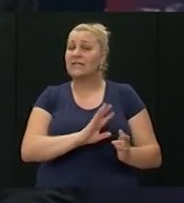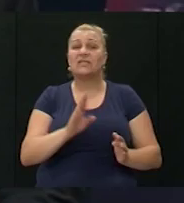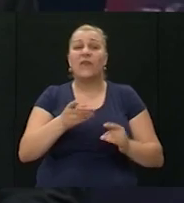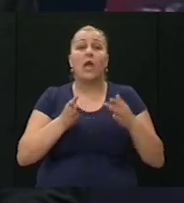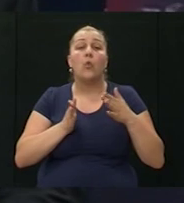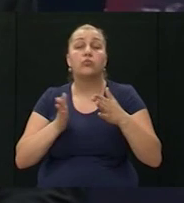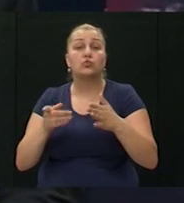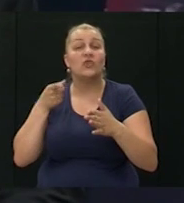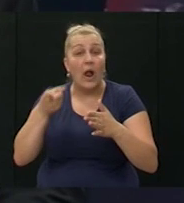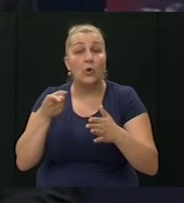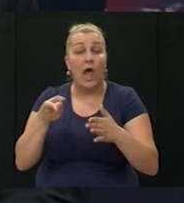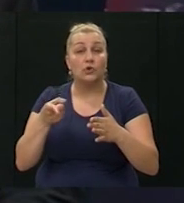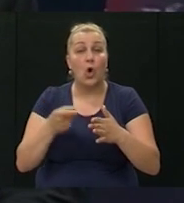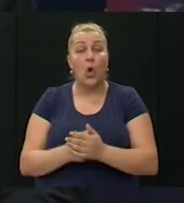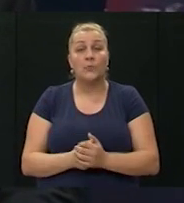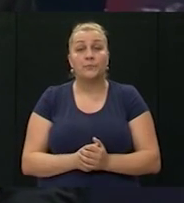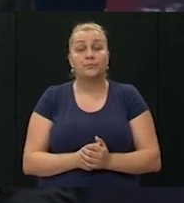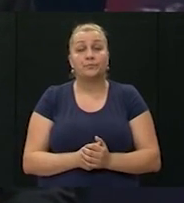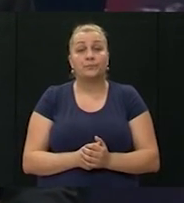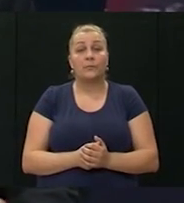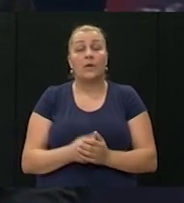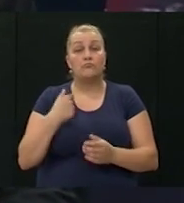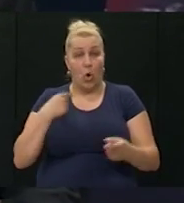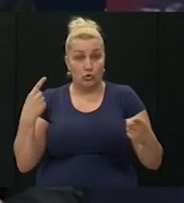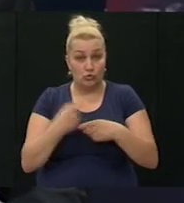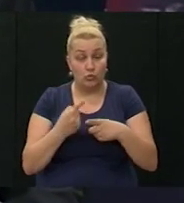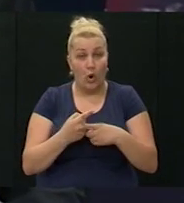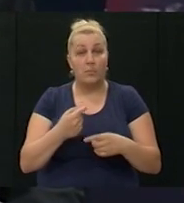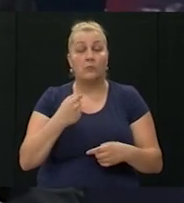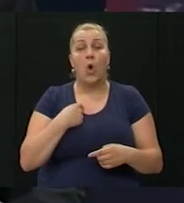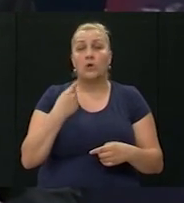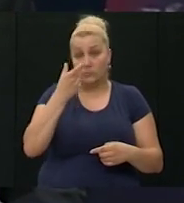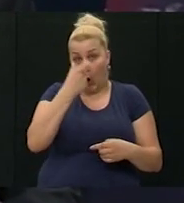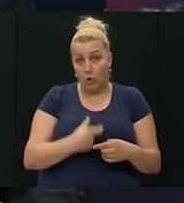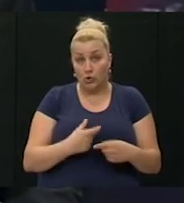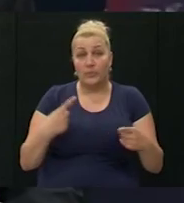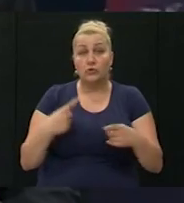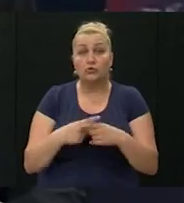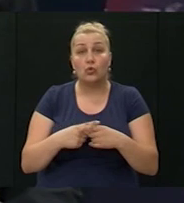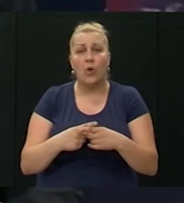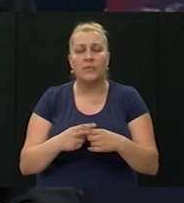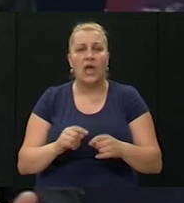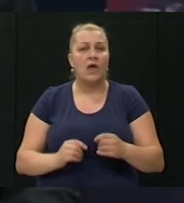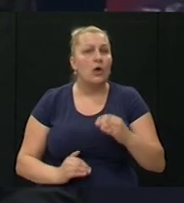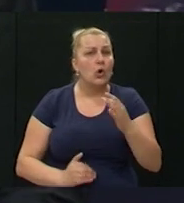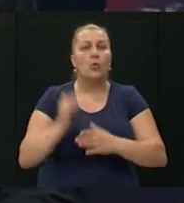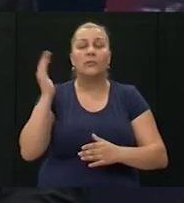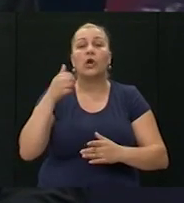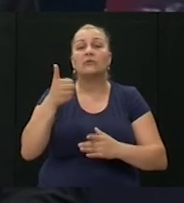Tako da sve je upućivalo na to da... Moj osobni sukob je kulminirao sa